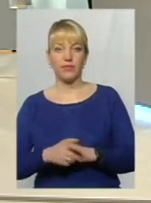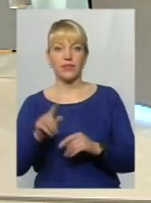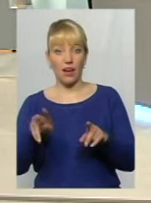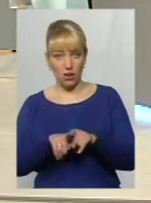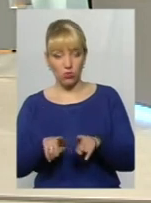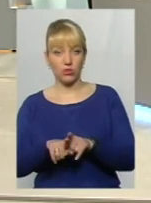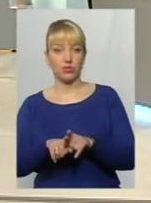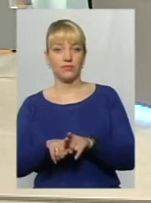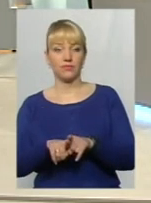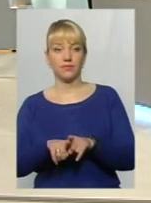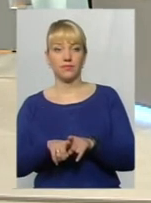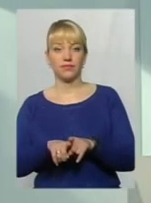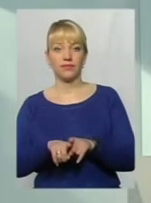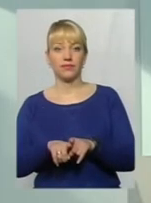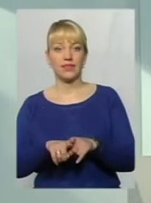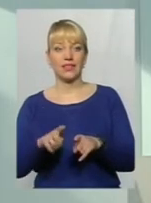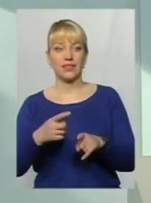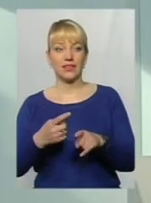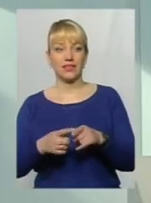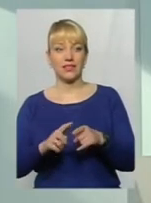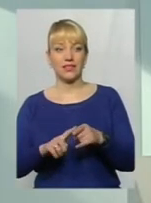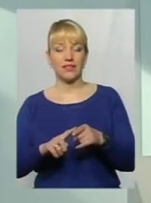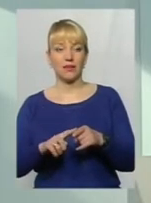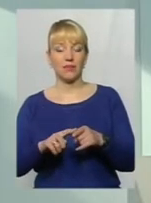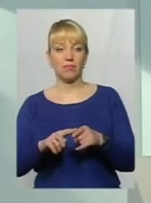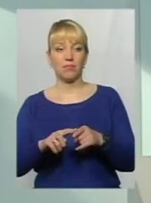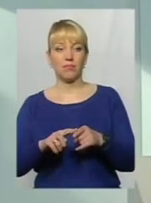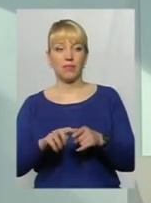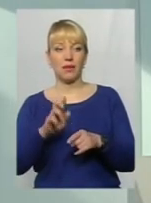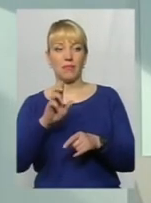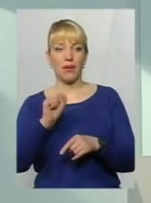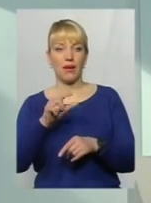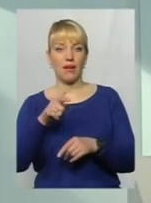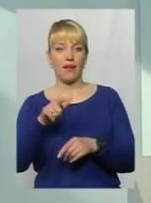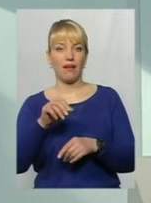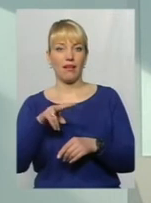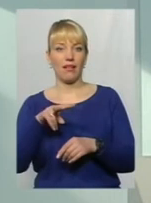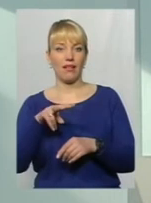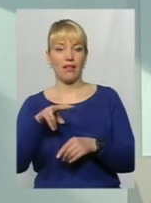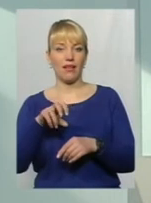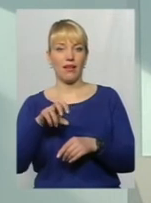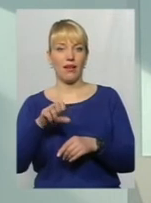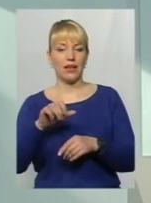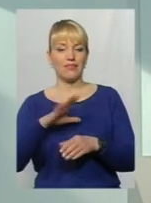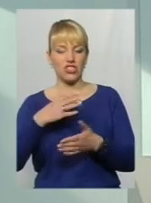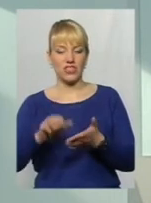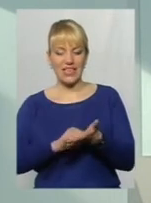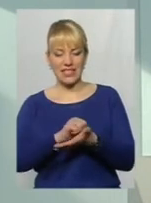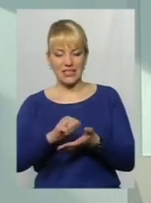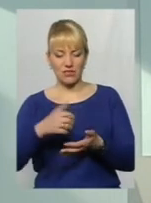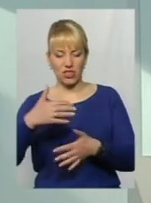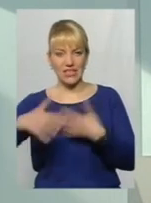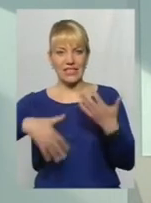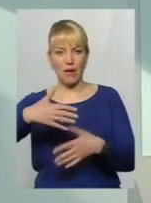Також, то вже багела була. Багела вже замішали десь кілограм